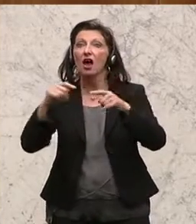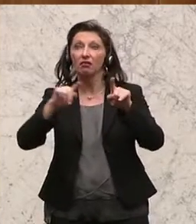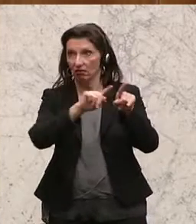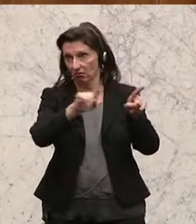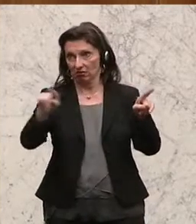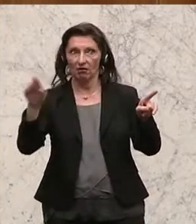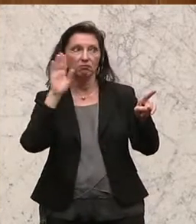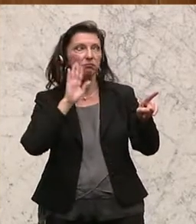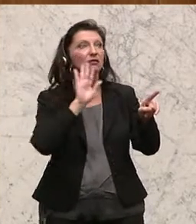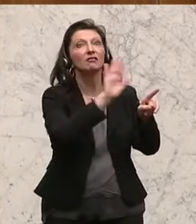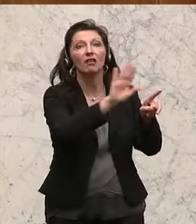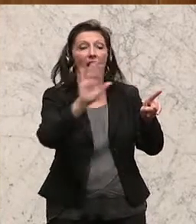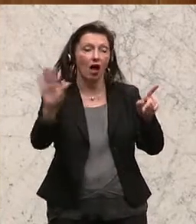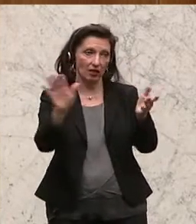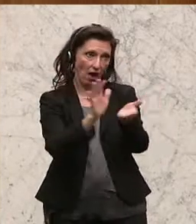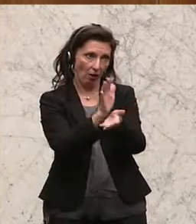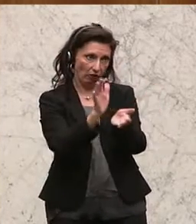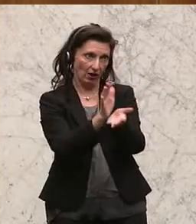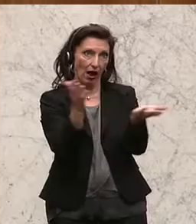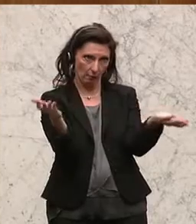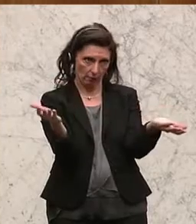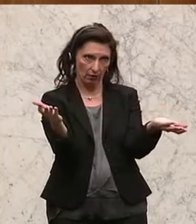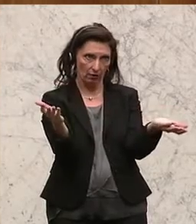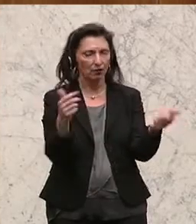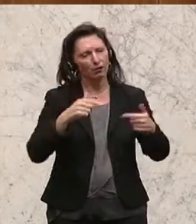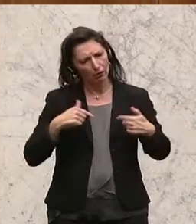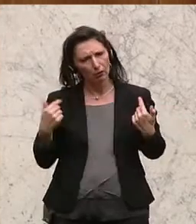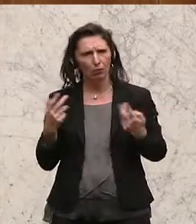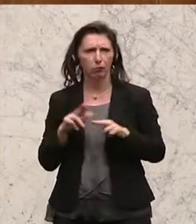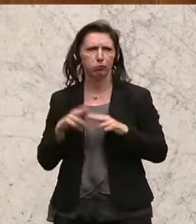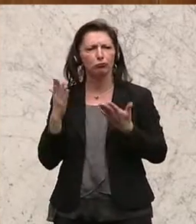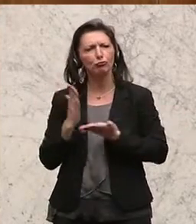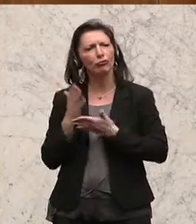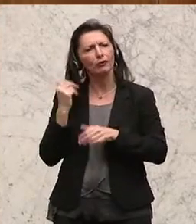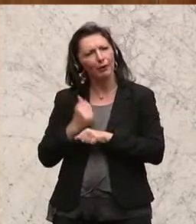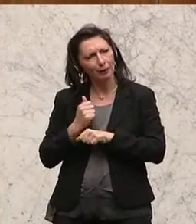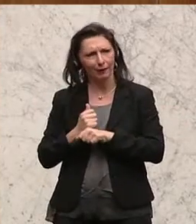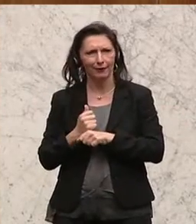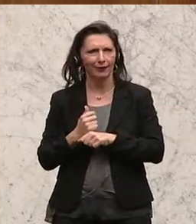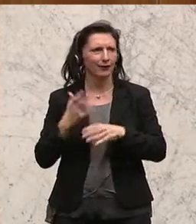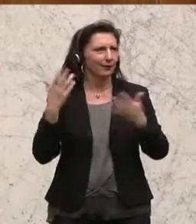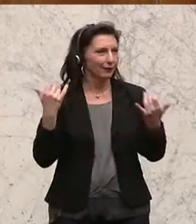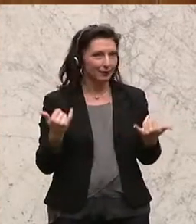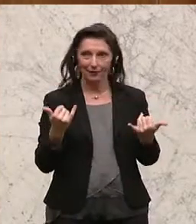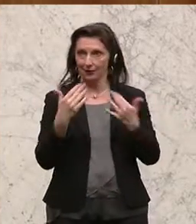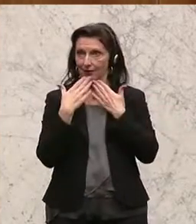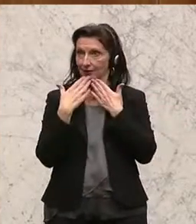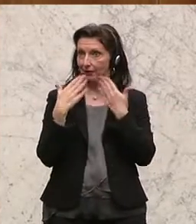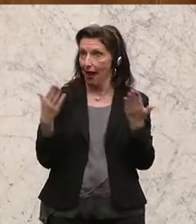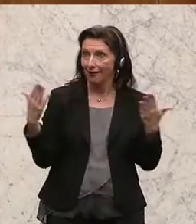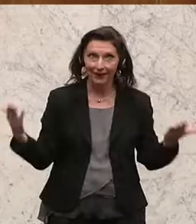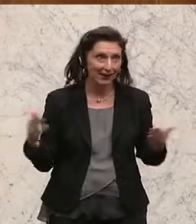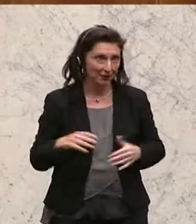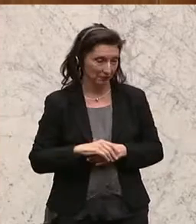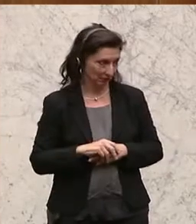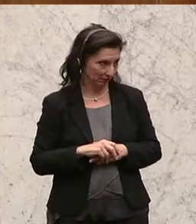zu erfüllen. Der Bund hat seinen Beitrag geleistet. In diesem Sinne bedanke ich mich bei Ihnen, meine sehr verehrten Damen